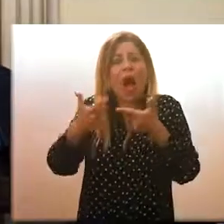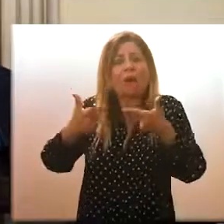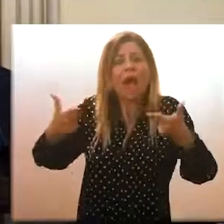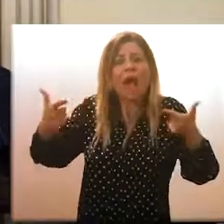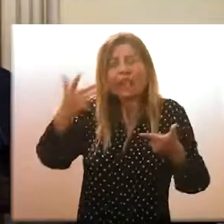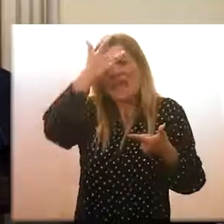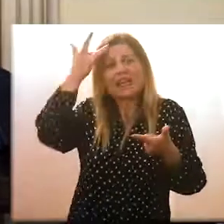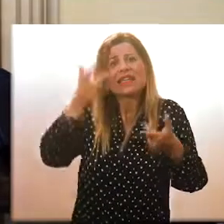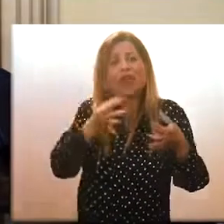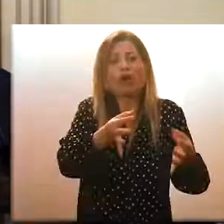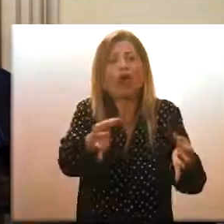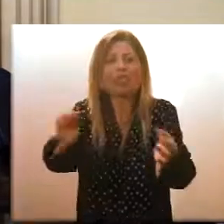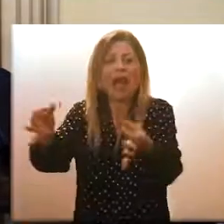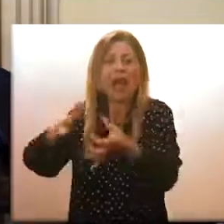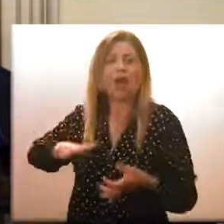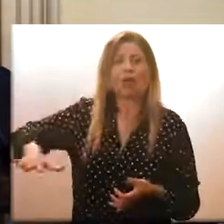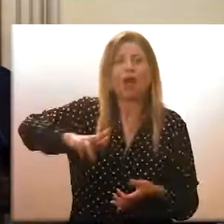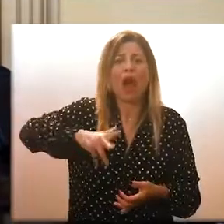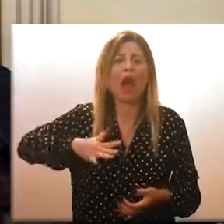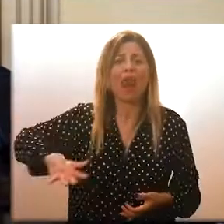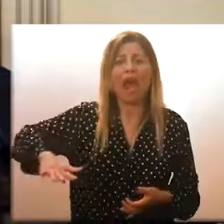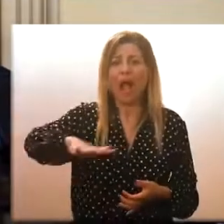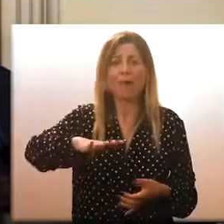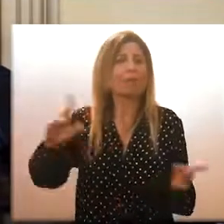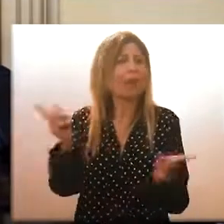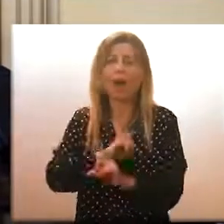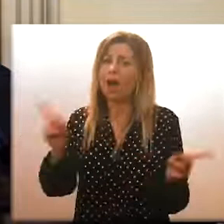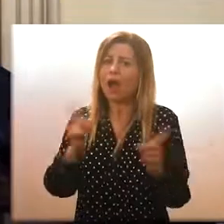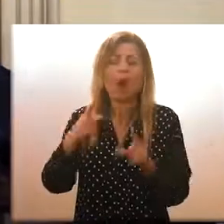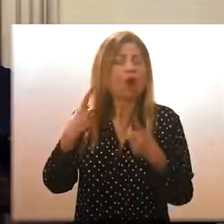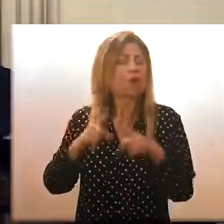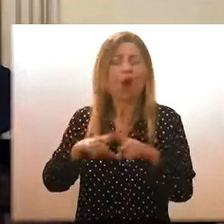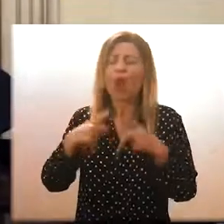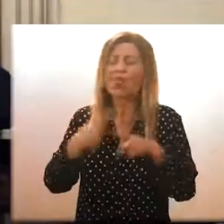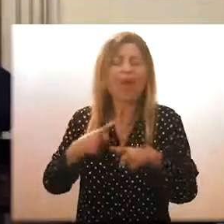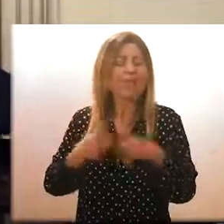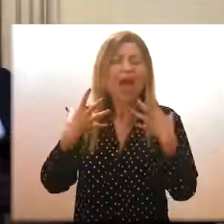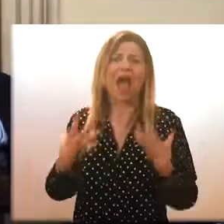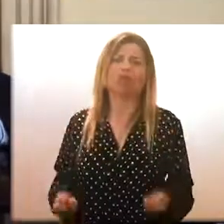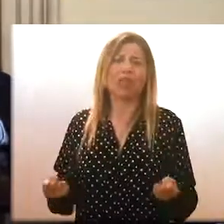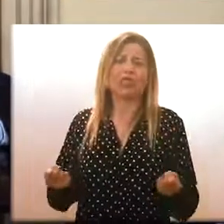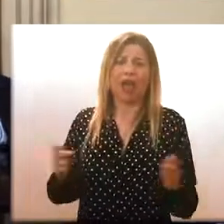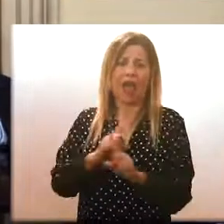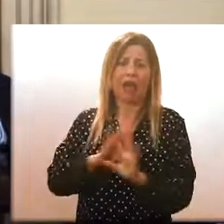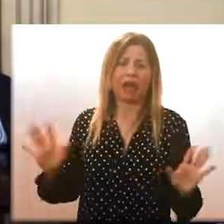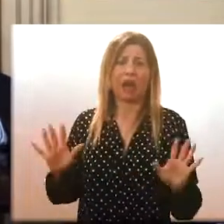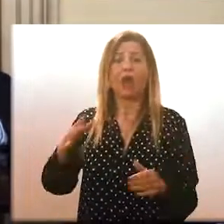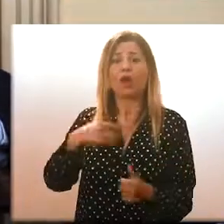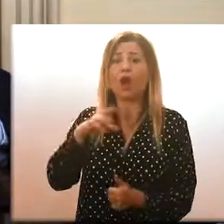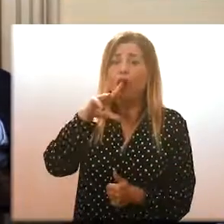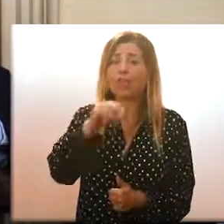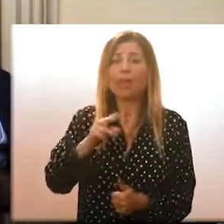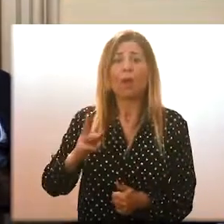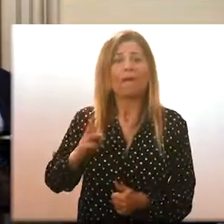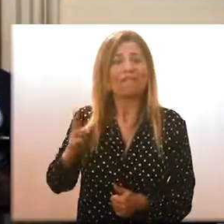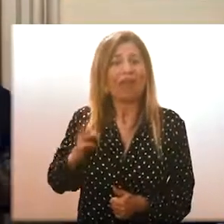rischio di contagi sul nostro territorio e questa è una cosa che noi non possiamo assolutamente permetterci. L'ho detto anche al